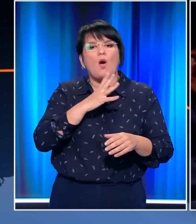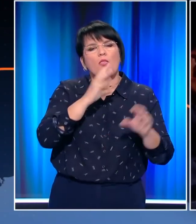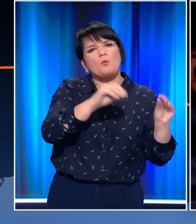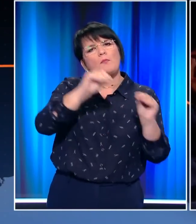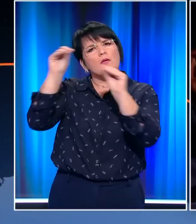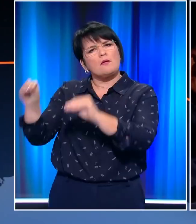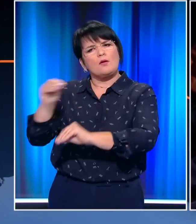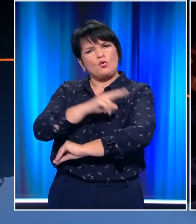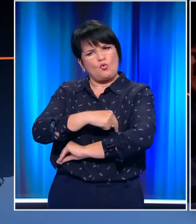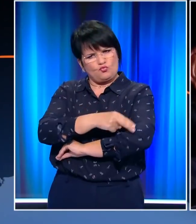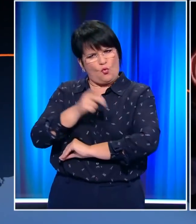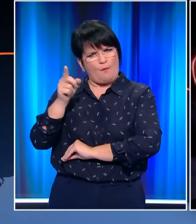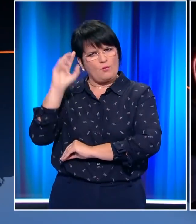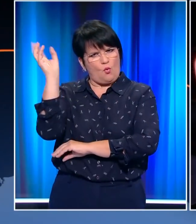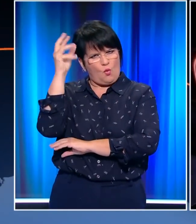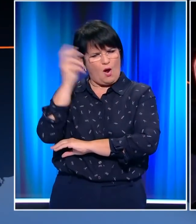αλλά δύο